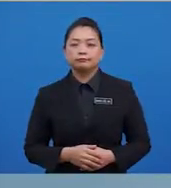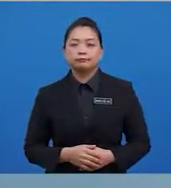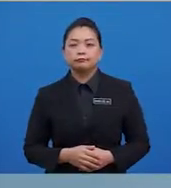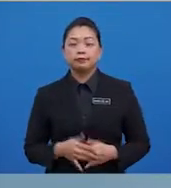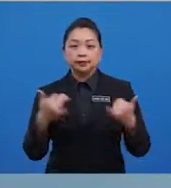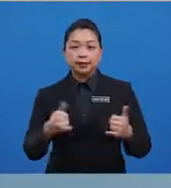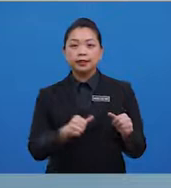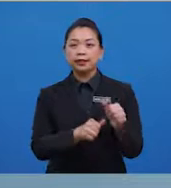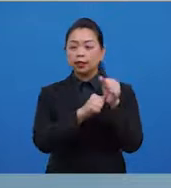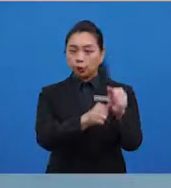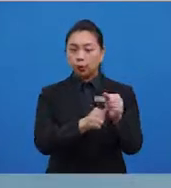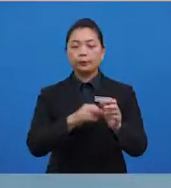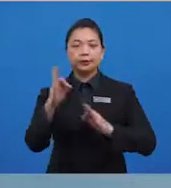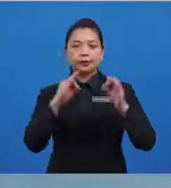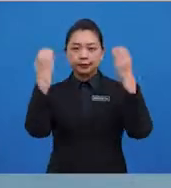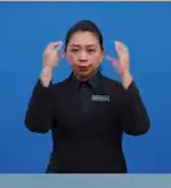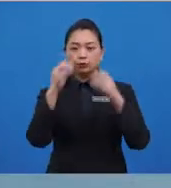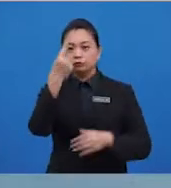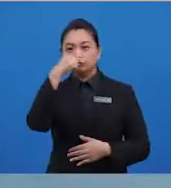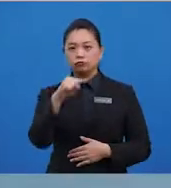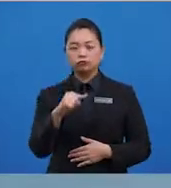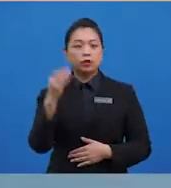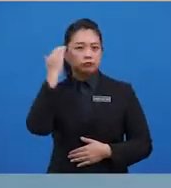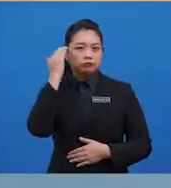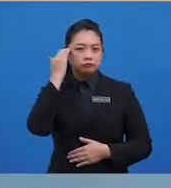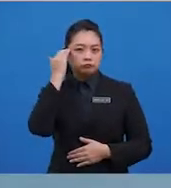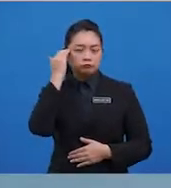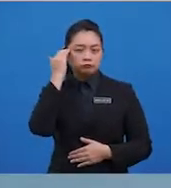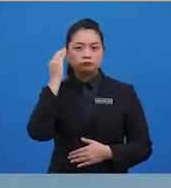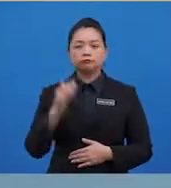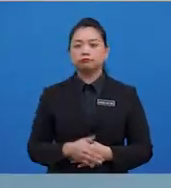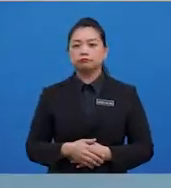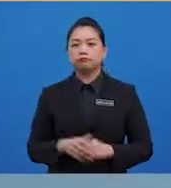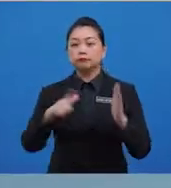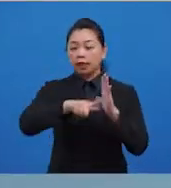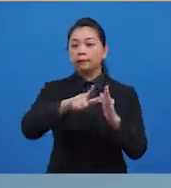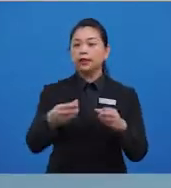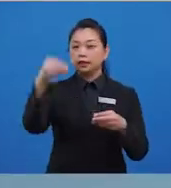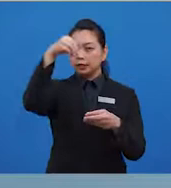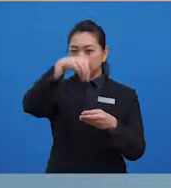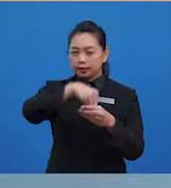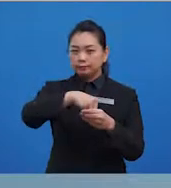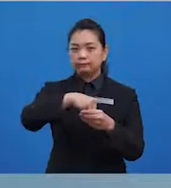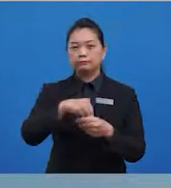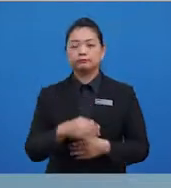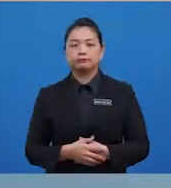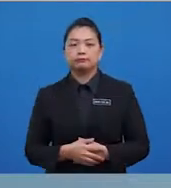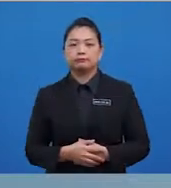ikut penerangan Cikgu untuk mengetahui lebih lanjut tentang perkara ini.